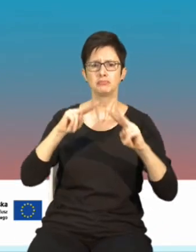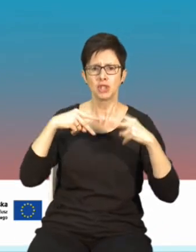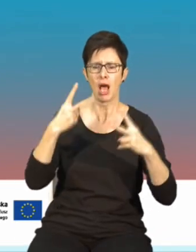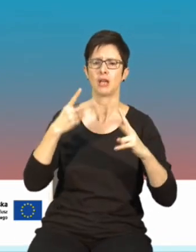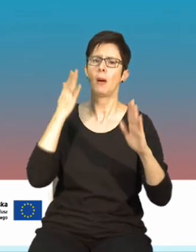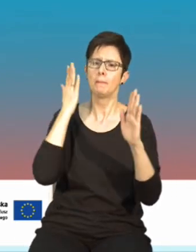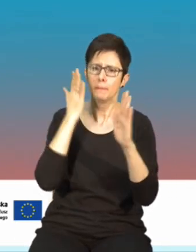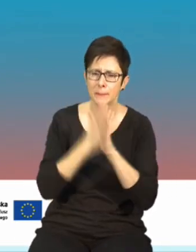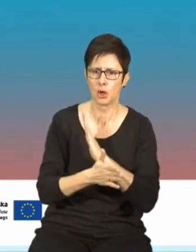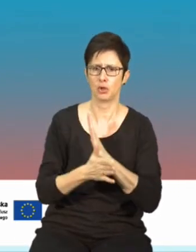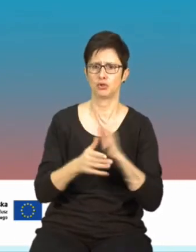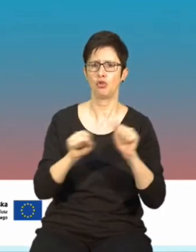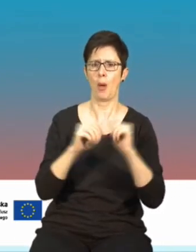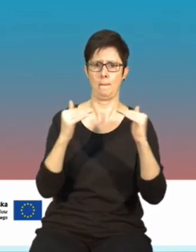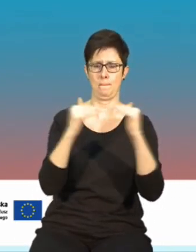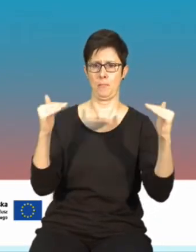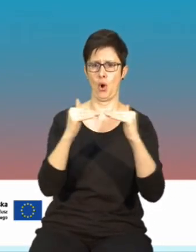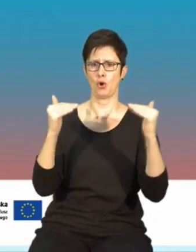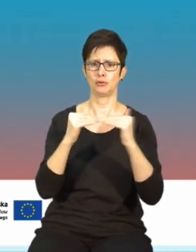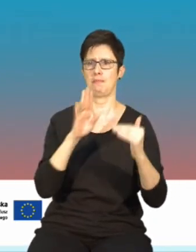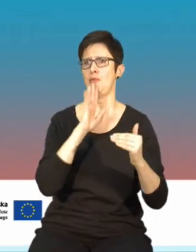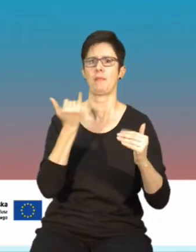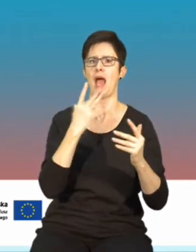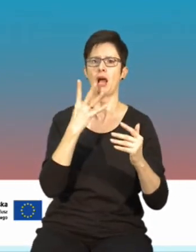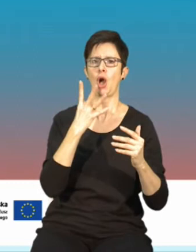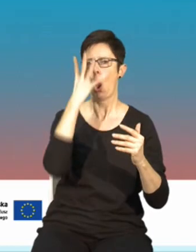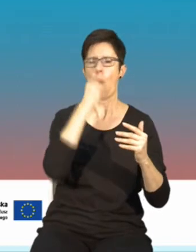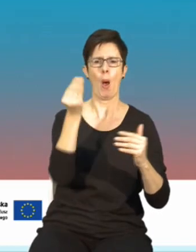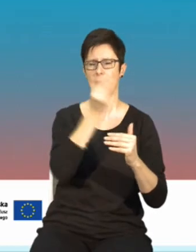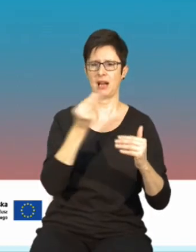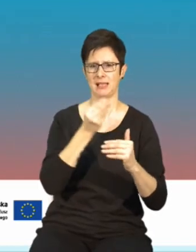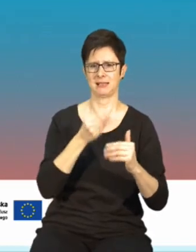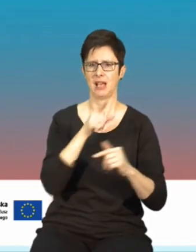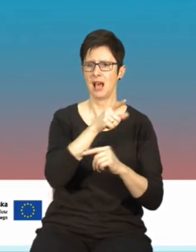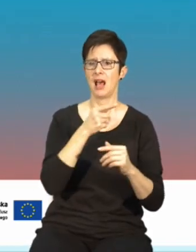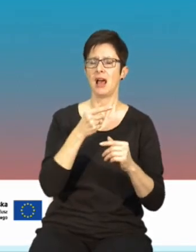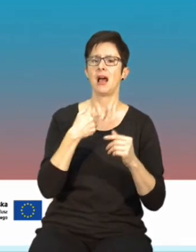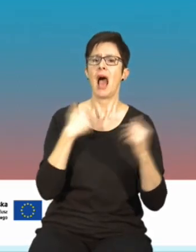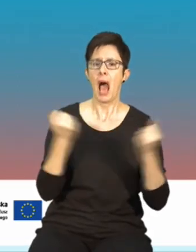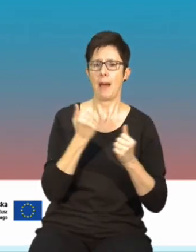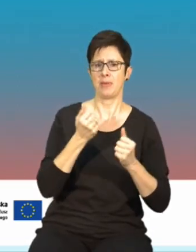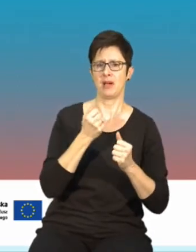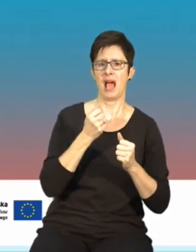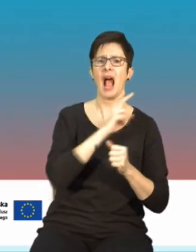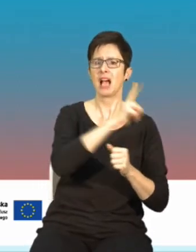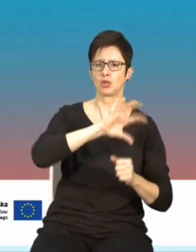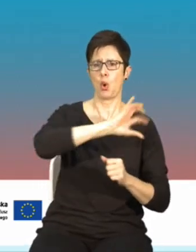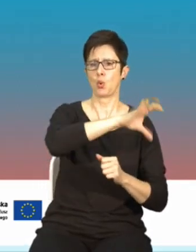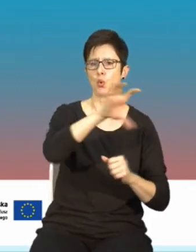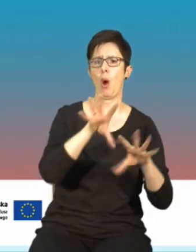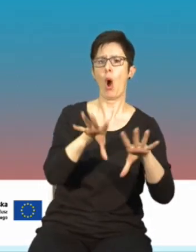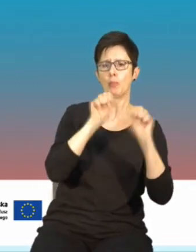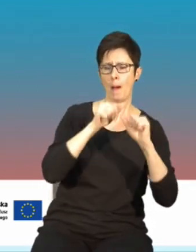do takiego poziomu niemalże obrazkowego, który jest zrozumiały dla każdej grupy odbiorców, nie tylko dla tych, którzy